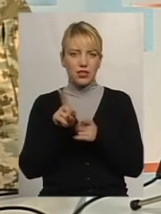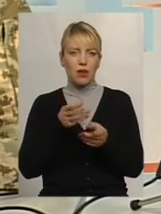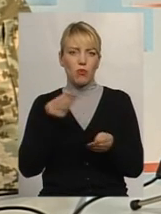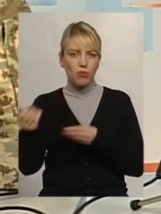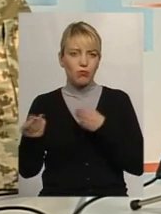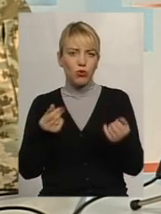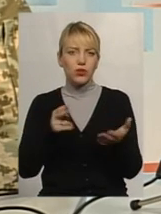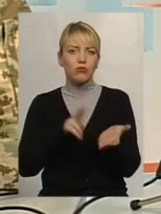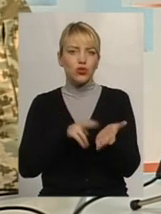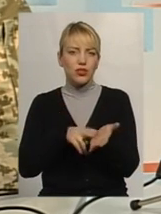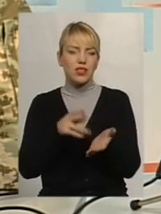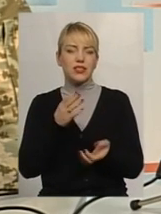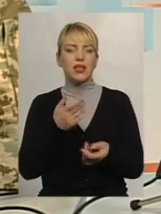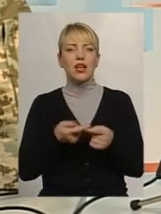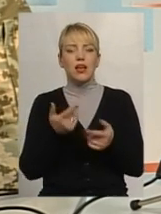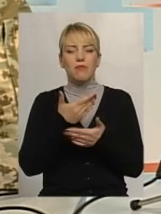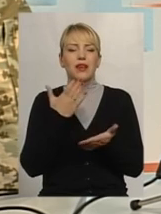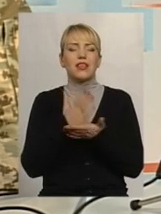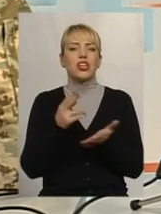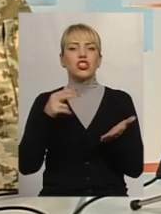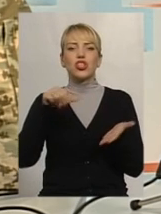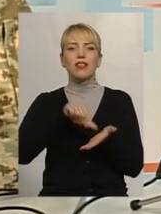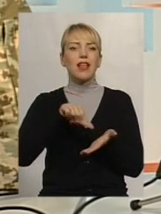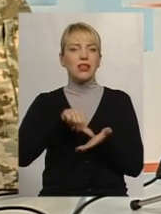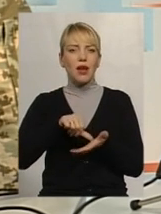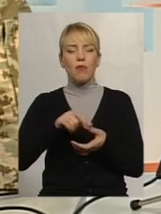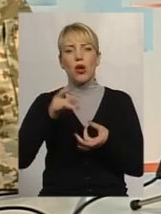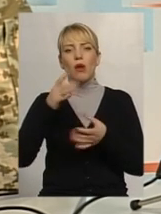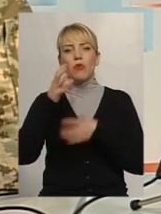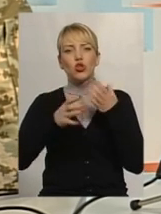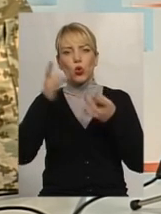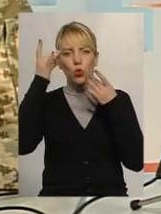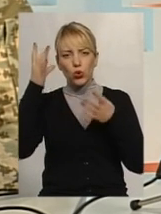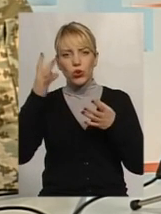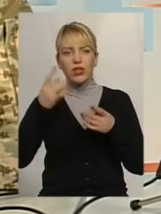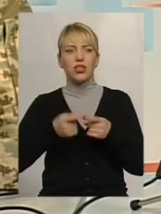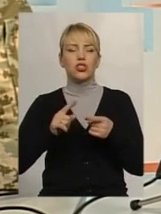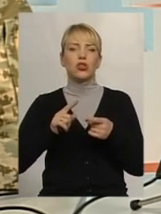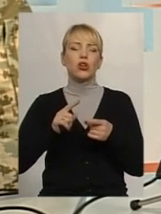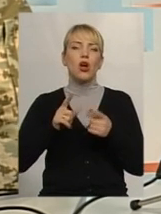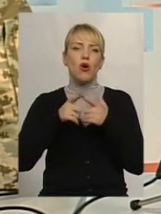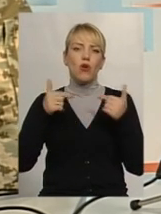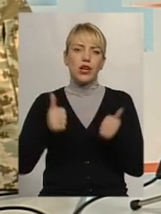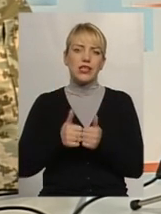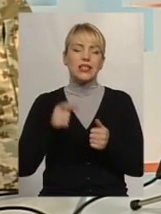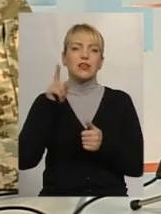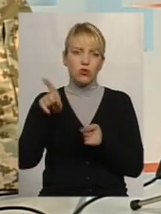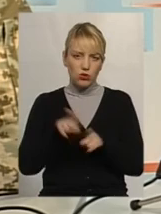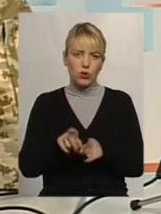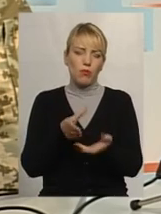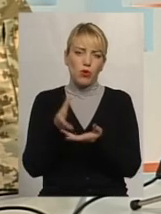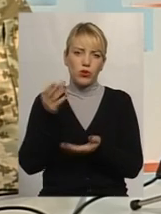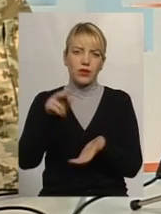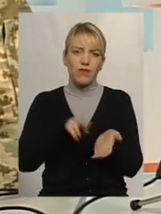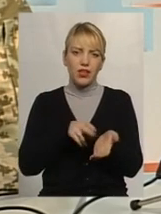Зрештою, наприклад, члени такої міжнародної культурологічної організації, як ЮНЕСКО, і туди ми сплачуємо внески. Ми